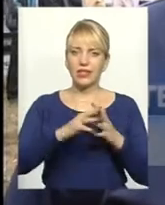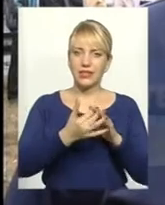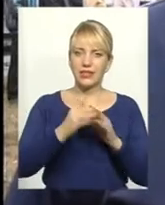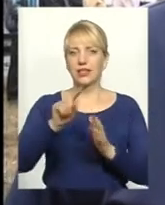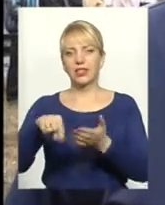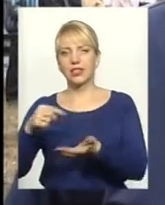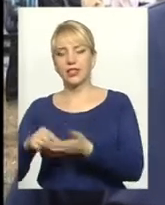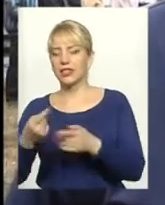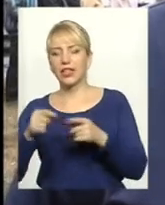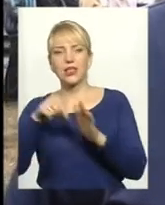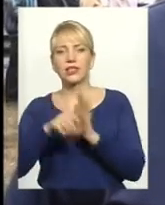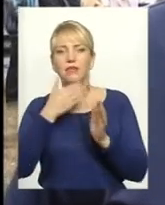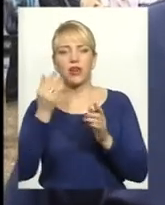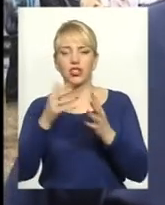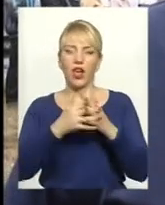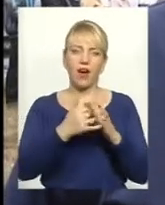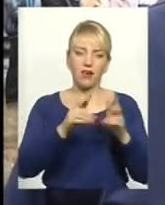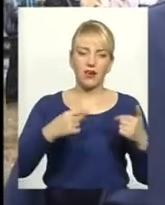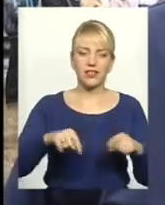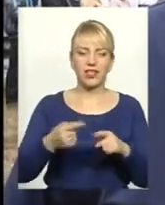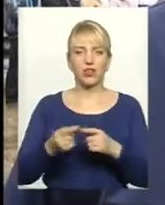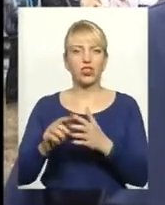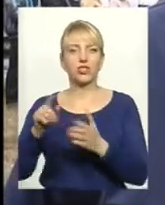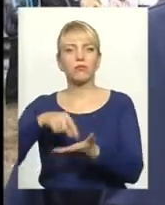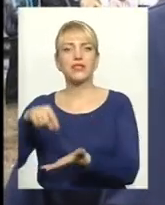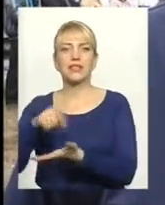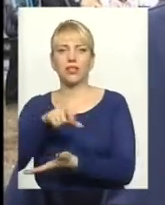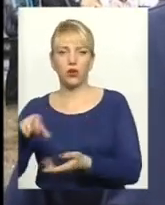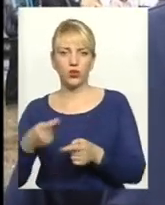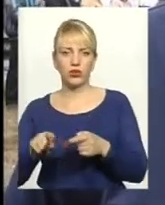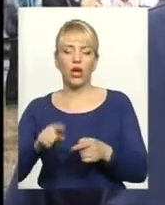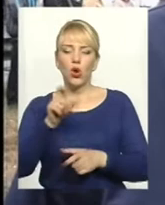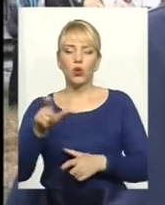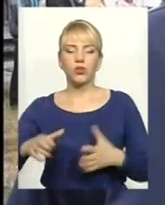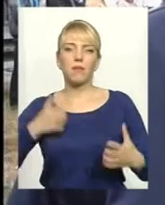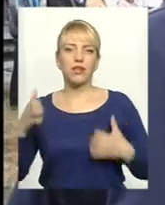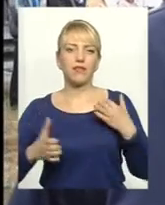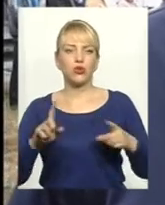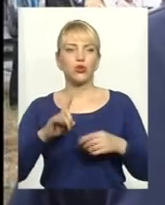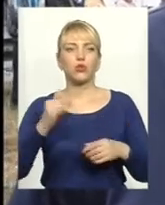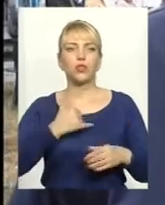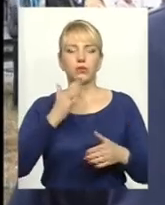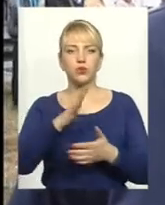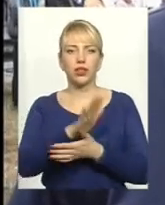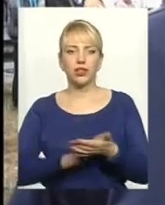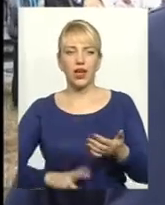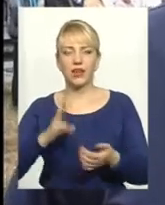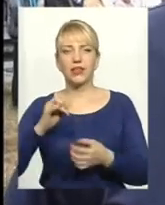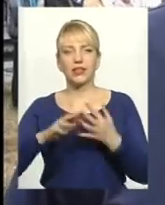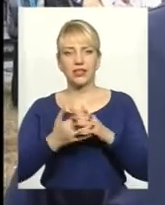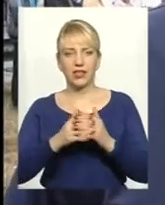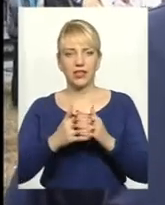різниця, це аграрній сектор, що це промисловість. Просто люди переживають за те, що буде далі в нас на селі відбуватись, дії,